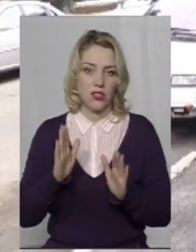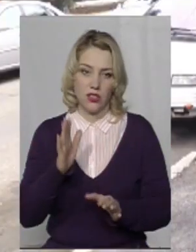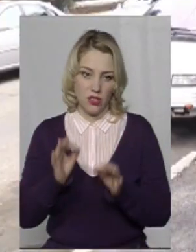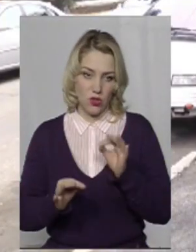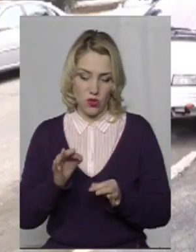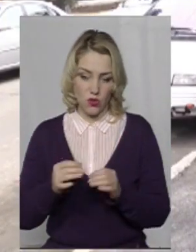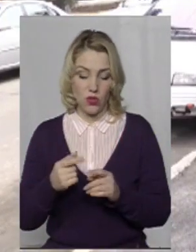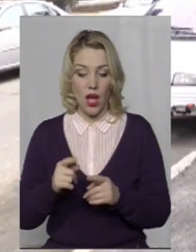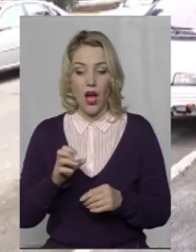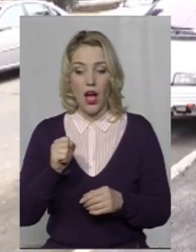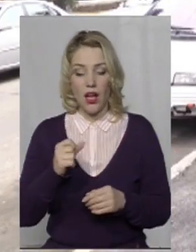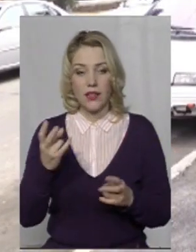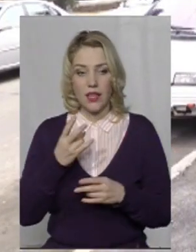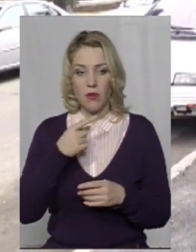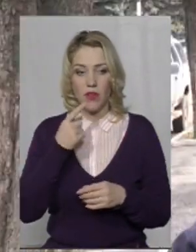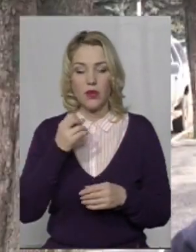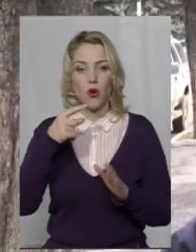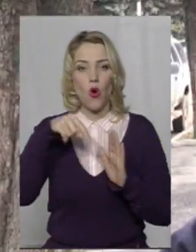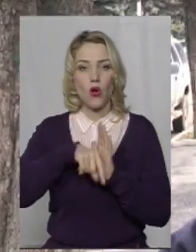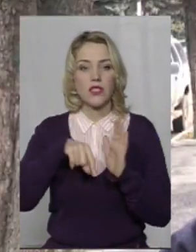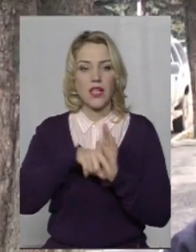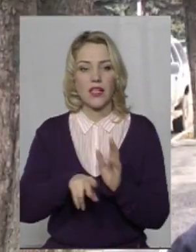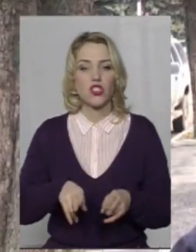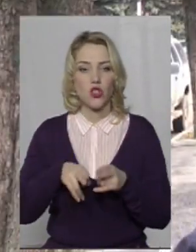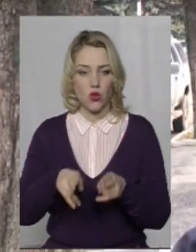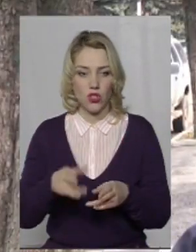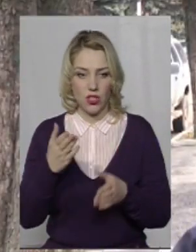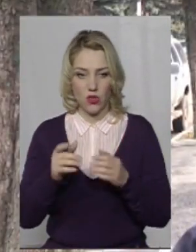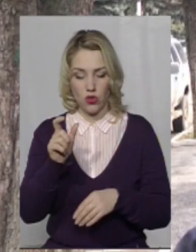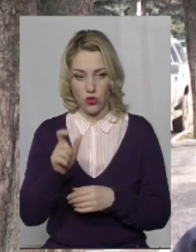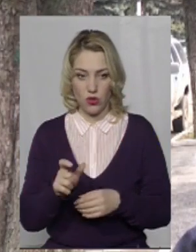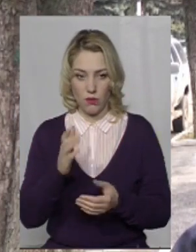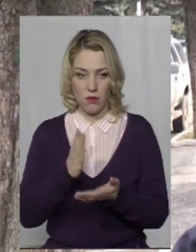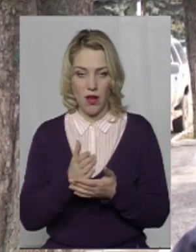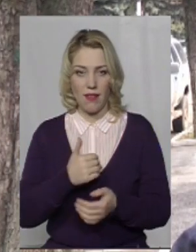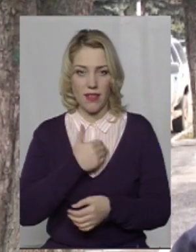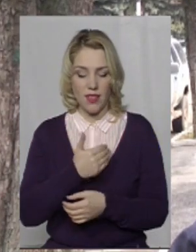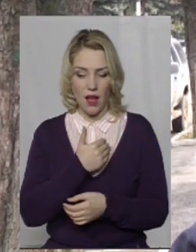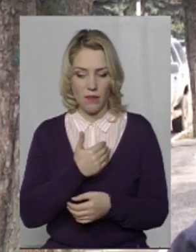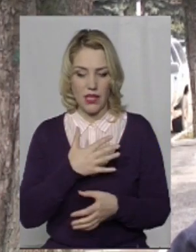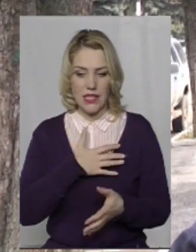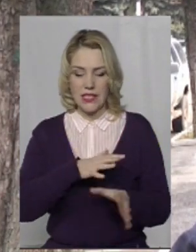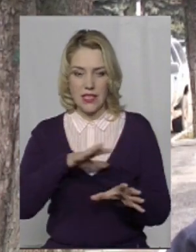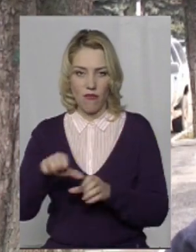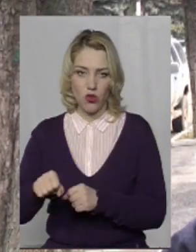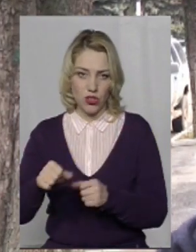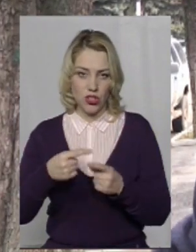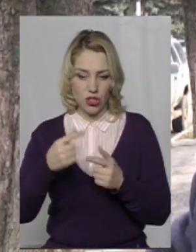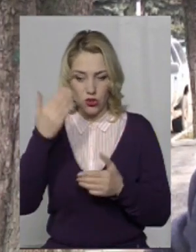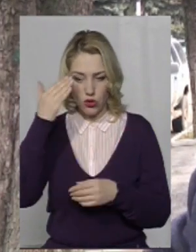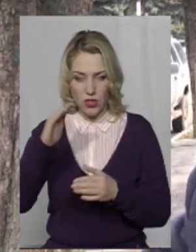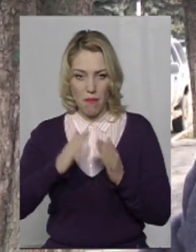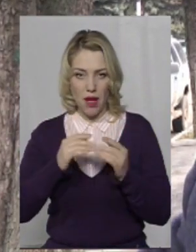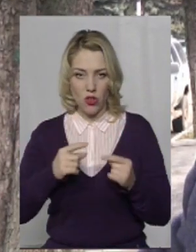каже, потрібно говорити про ознаки злочину. Якщо особа має намір заволодіти чужим майном, чи чужими